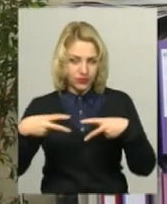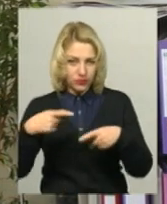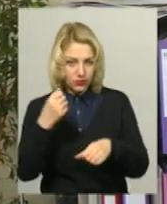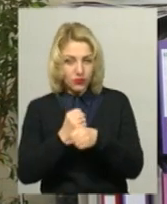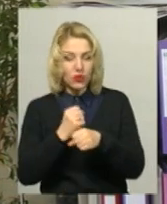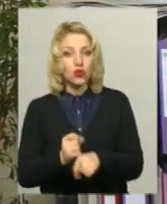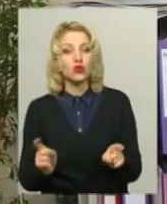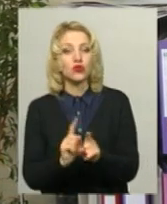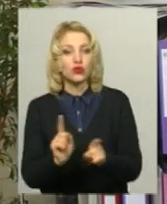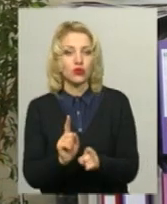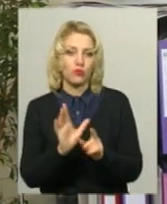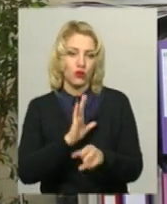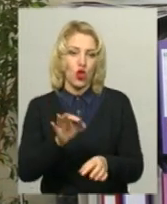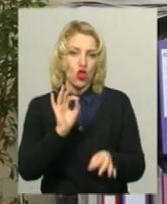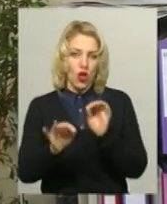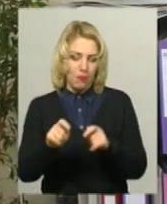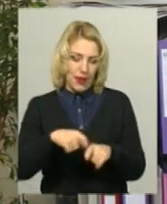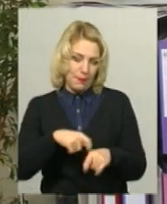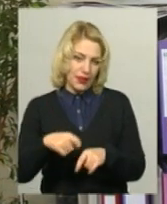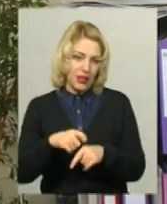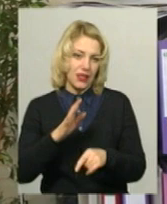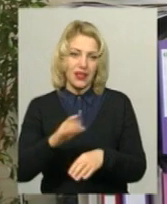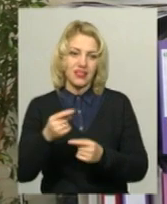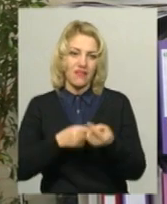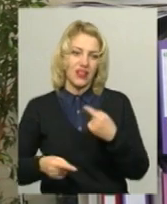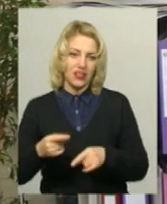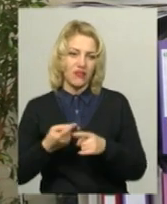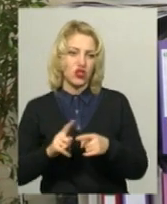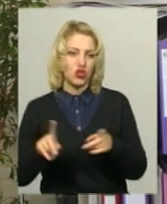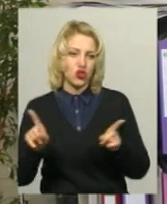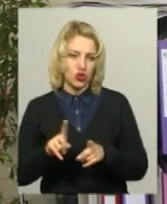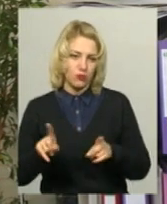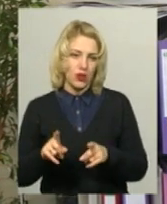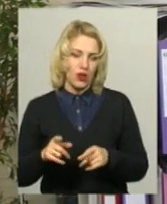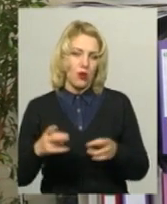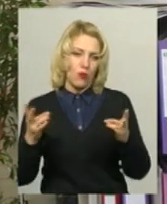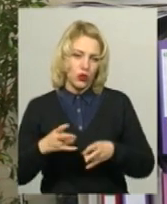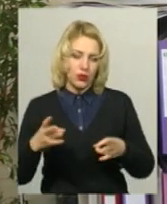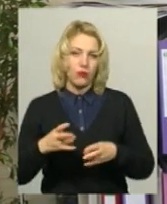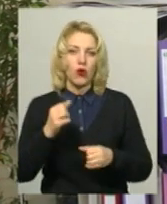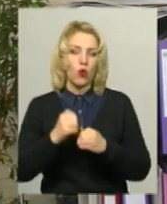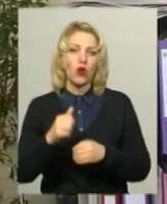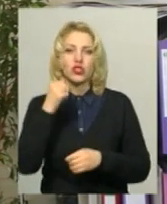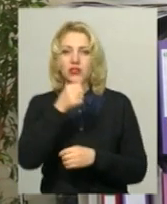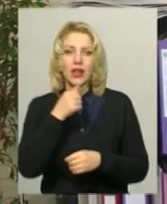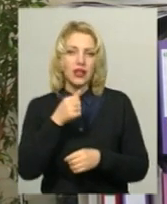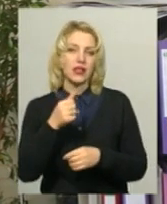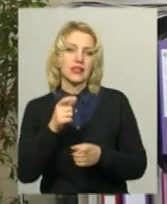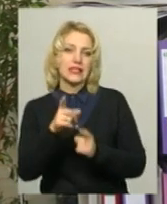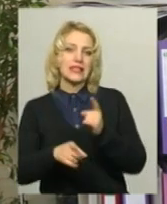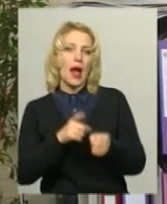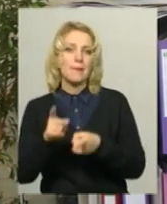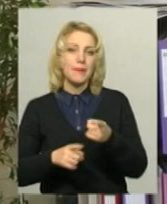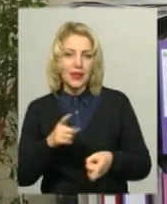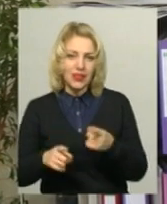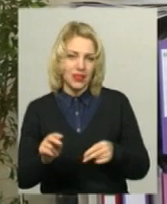щоб покласти нормальний матеріал і тоді не вертатися до того, щоб воно потребувало кожен рік чи через рік заміни, бо це